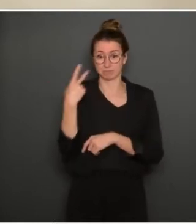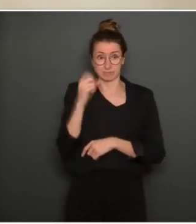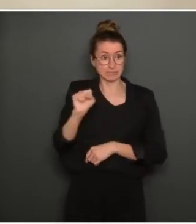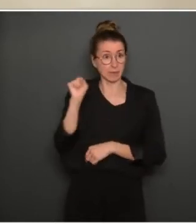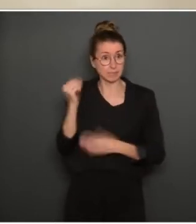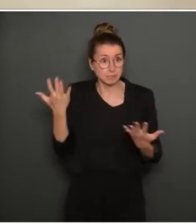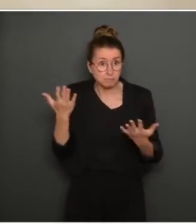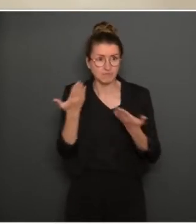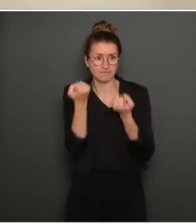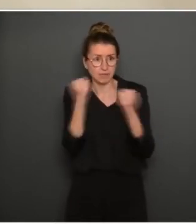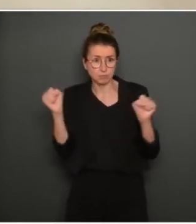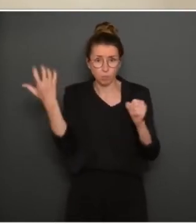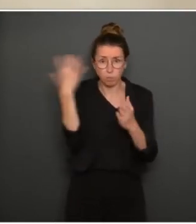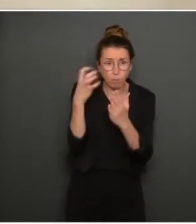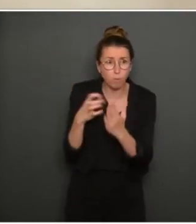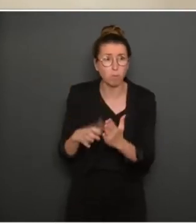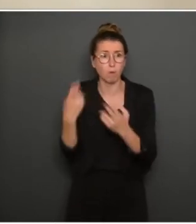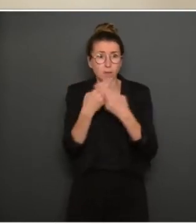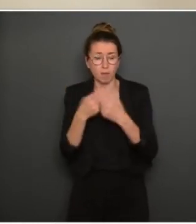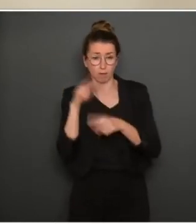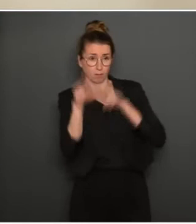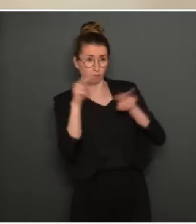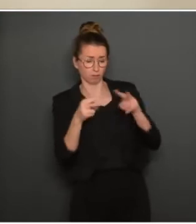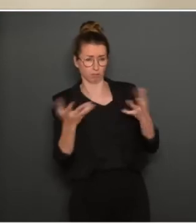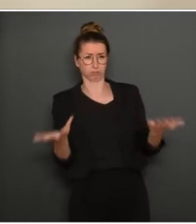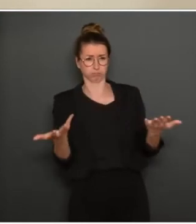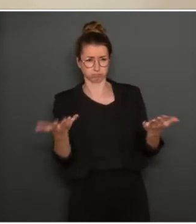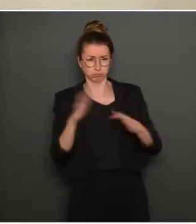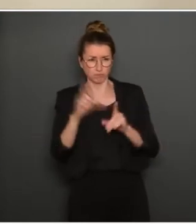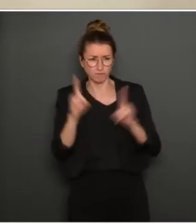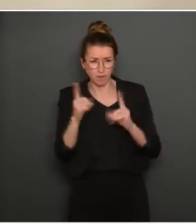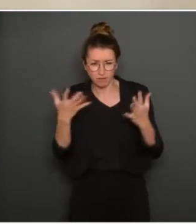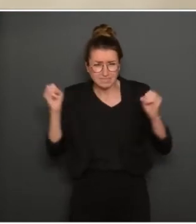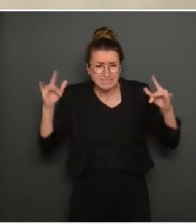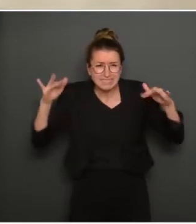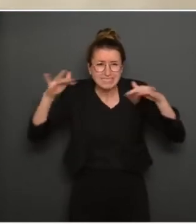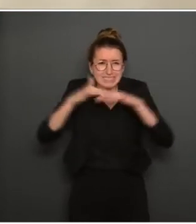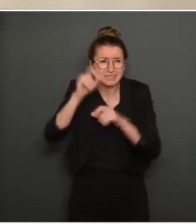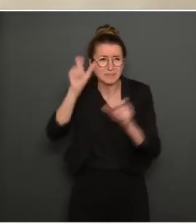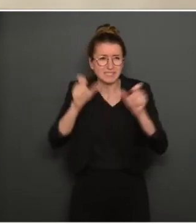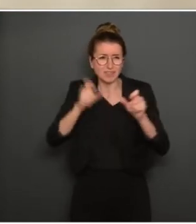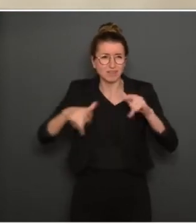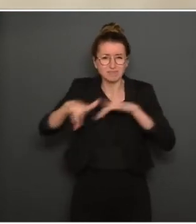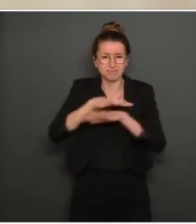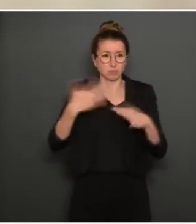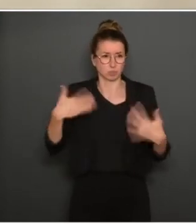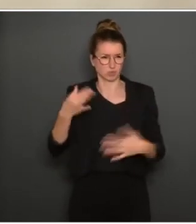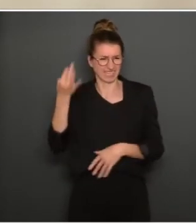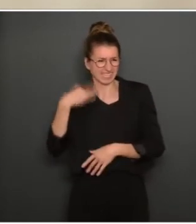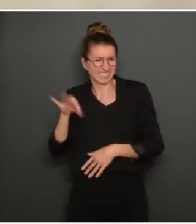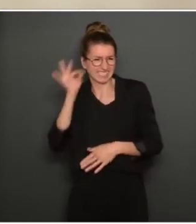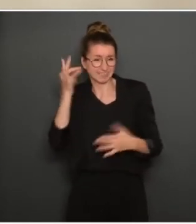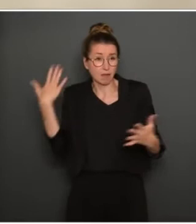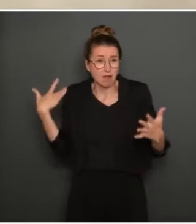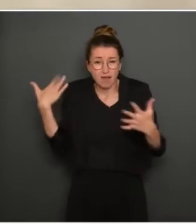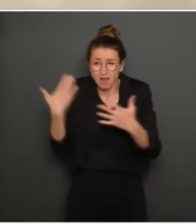Les personnes présentes ont pris le risque, directement ou indirectement, de mettre en péril des mois d'efforts collectifs.